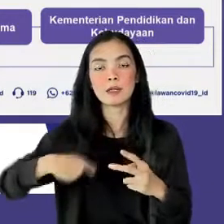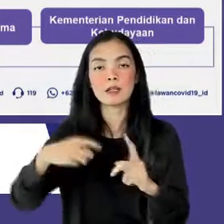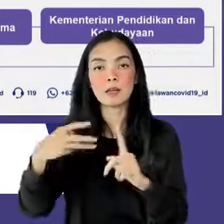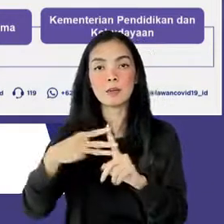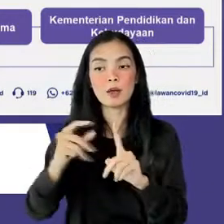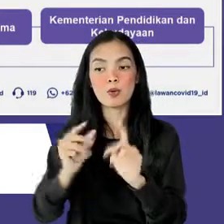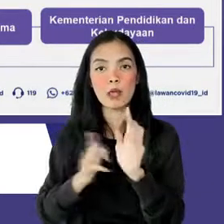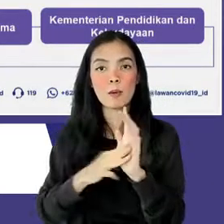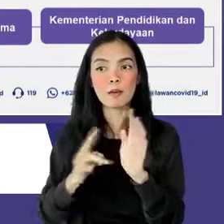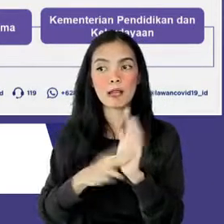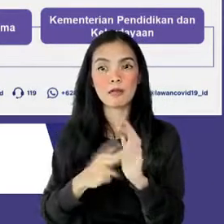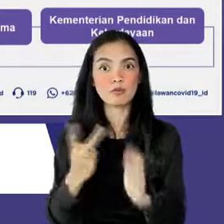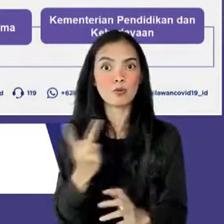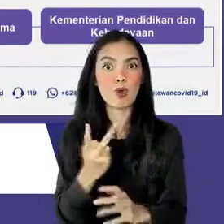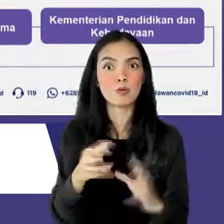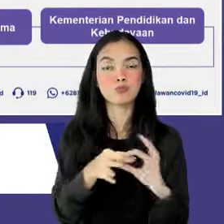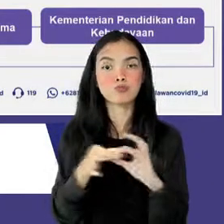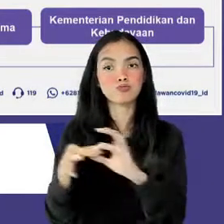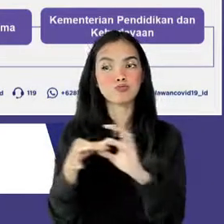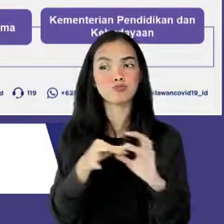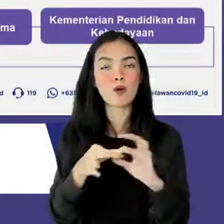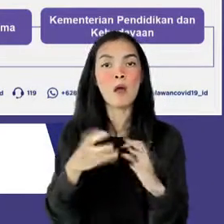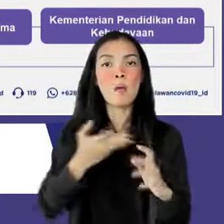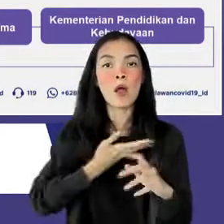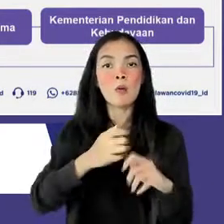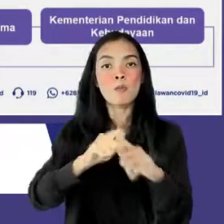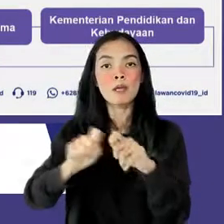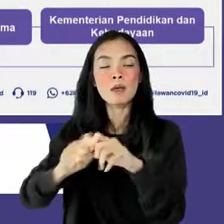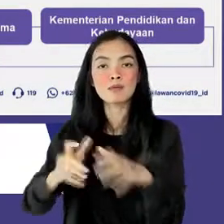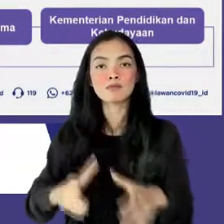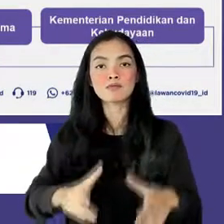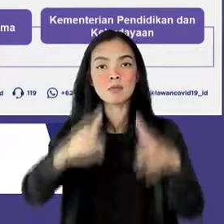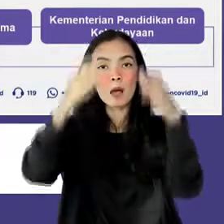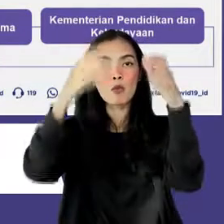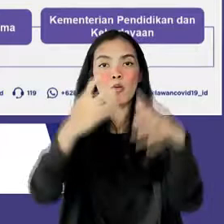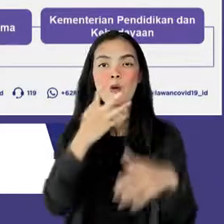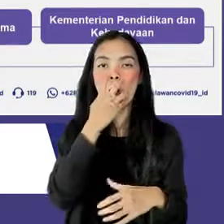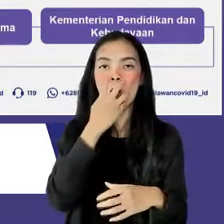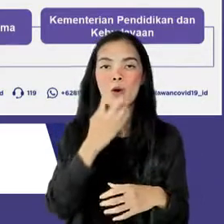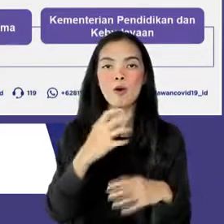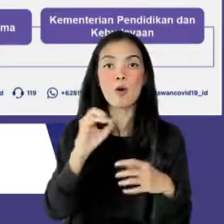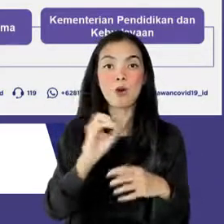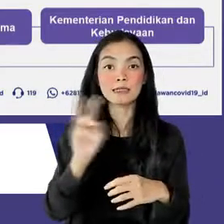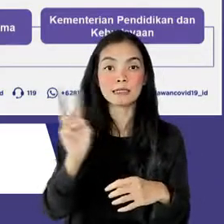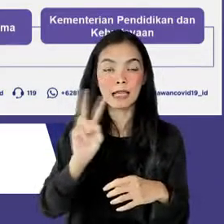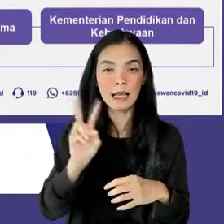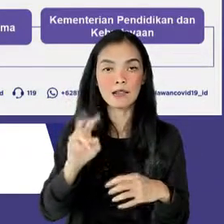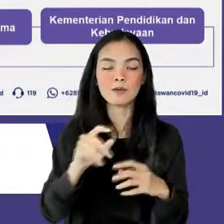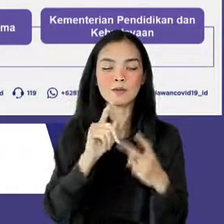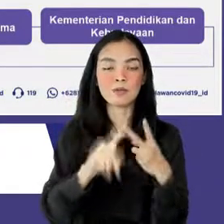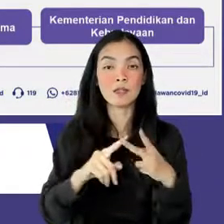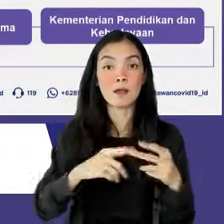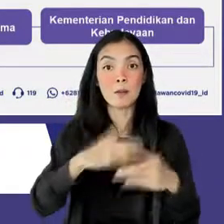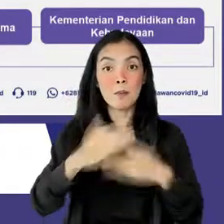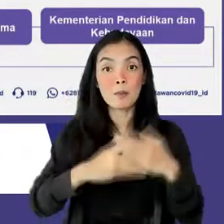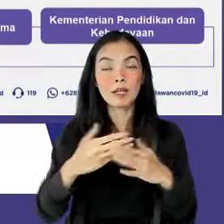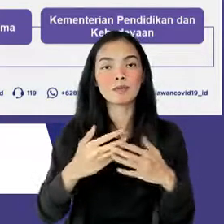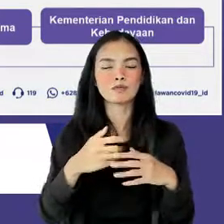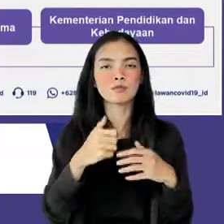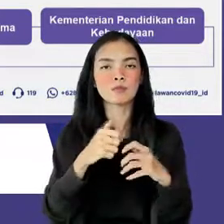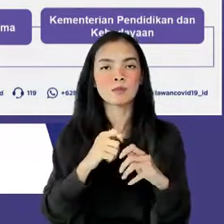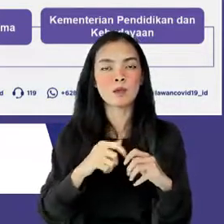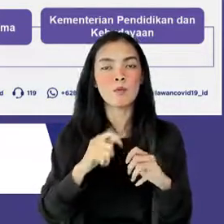utamanya dalam meningkatkan kapasitas produksi tabung oksigen, pengaktifan kembali operasional pabrik, serta usaha